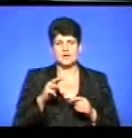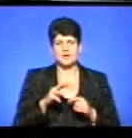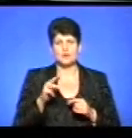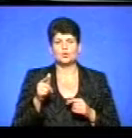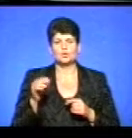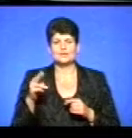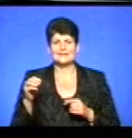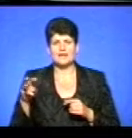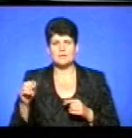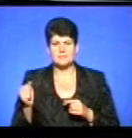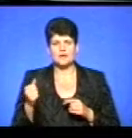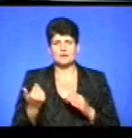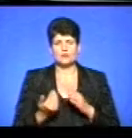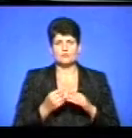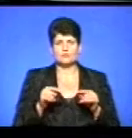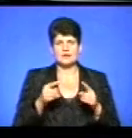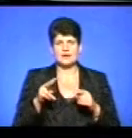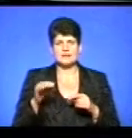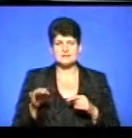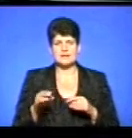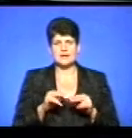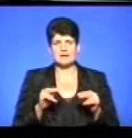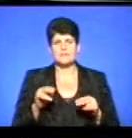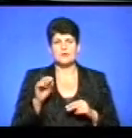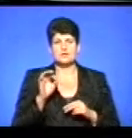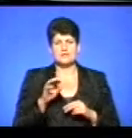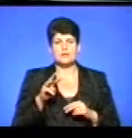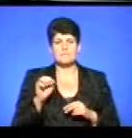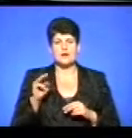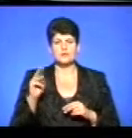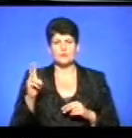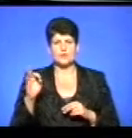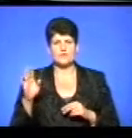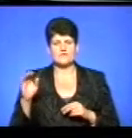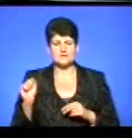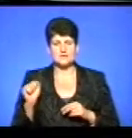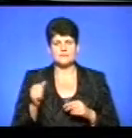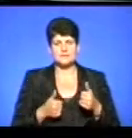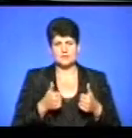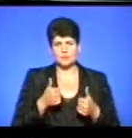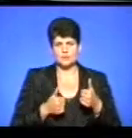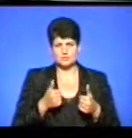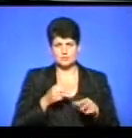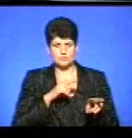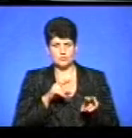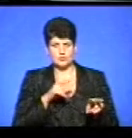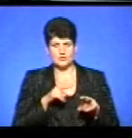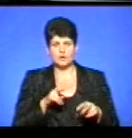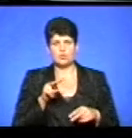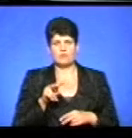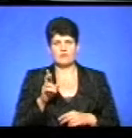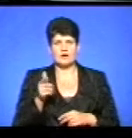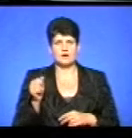та педагог новоствореного ліцею Оксана Матковська. За перебігом конкурсного відбору спостерігала наш кореспондент Любов